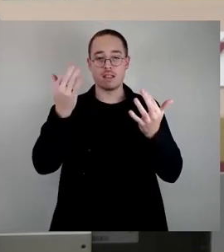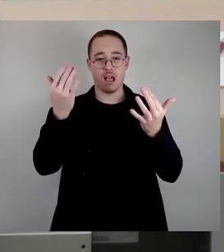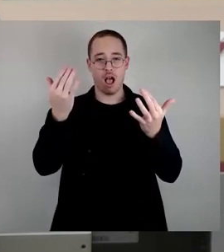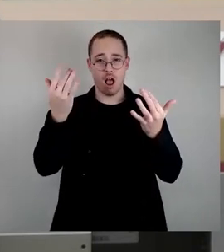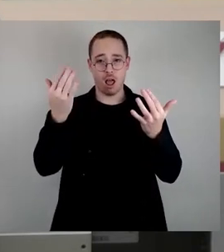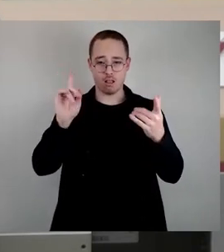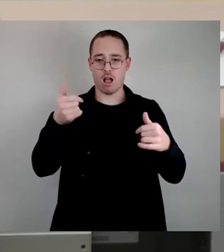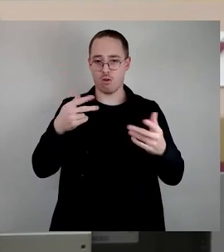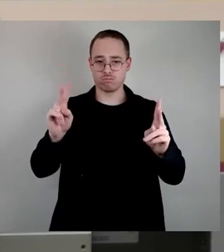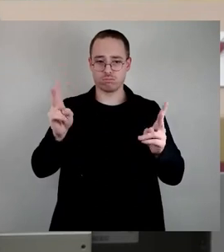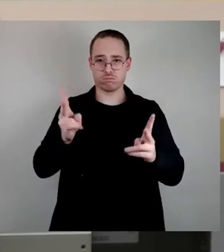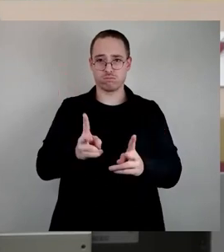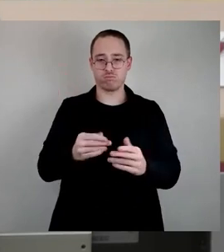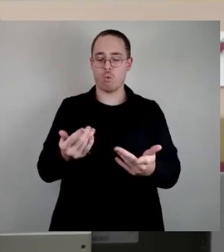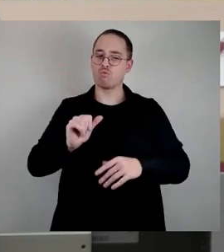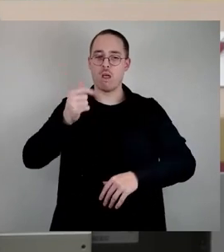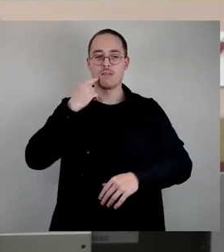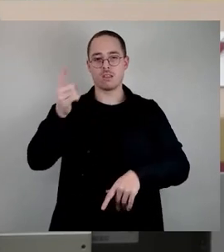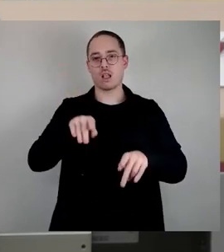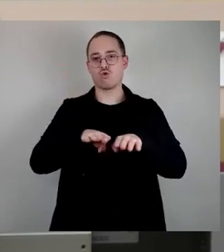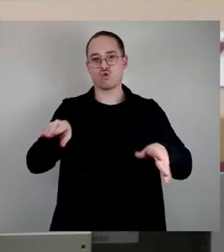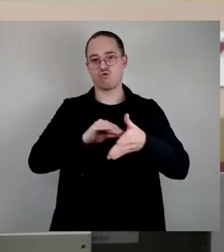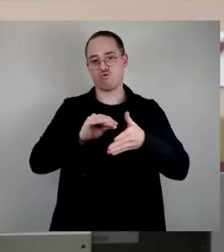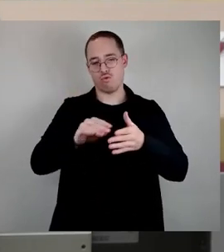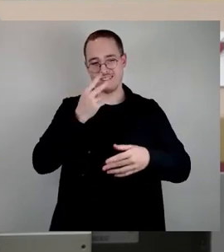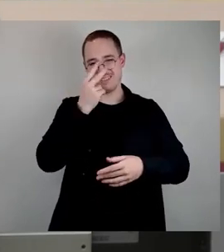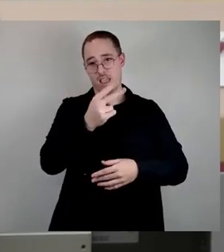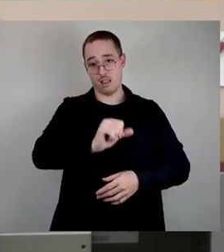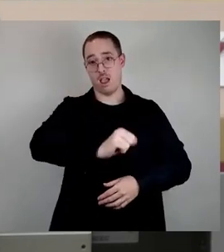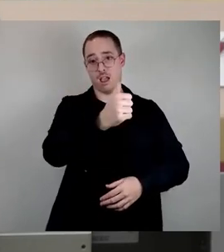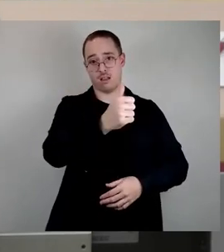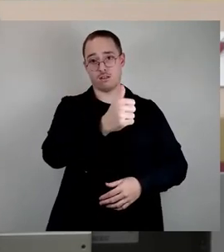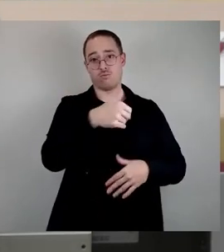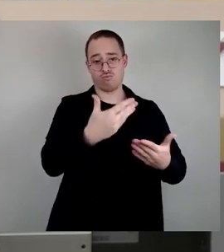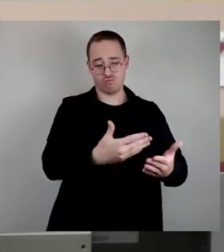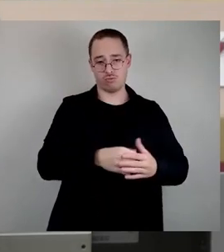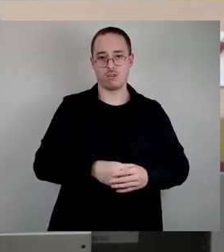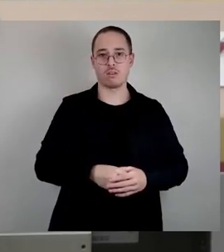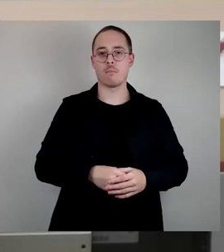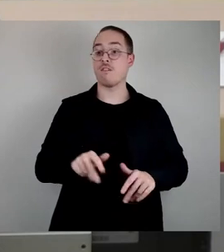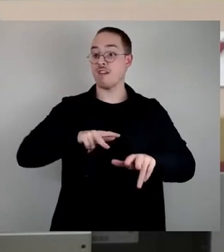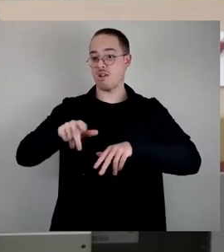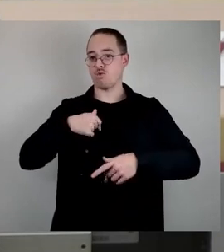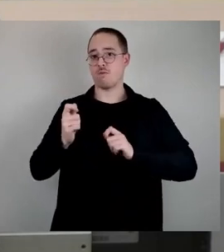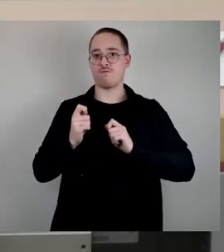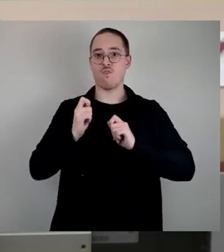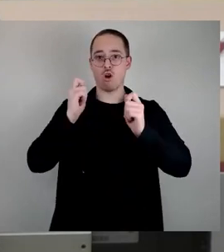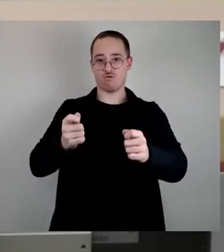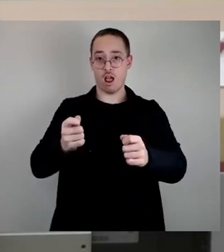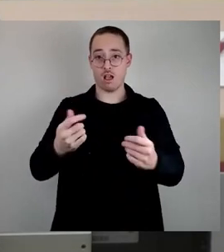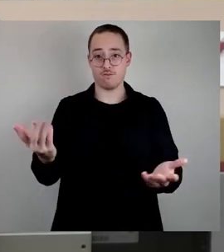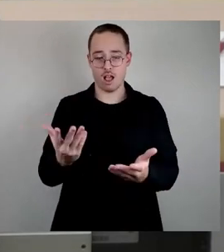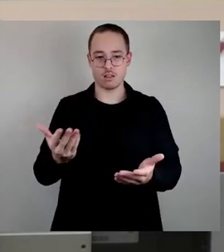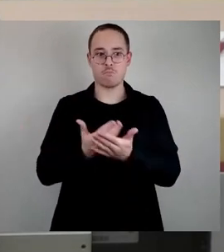sich durchschlagen werden, haben wir als Verwaltung vorgeschlagen, wir werden keine einzige Schule zur Schließung